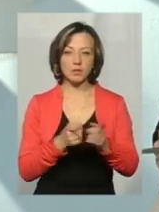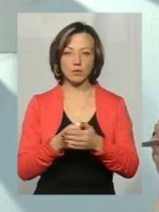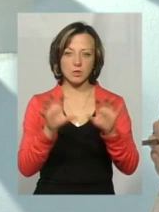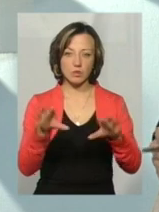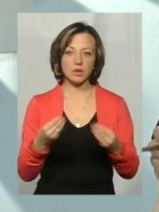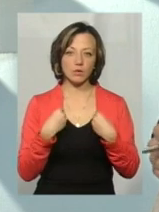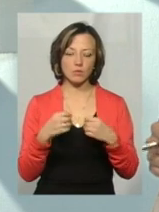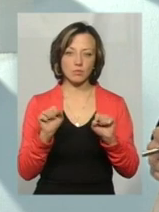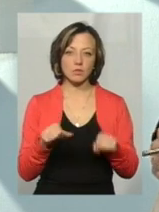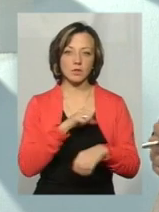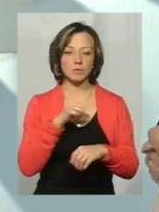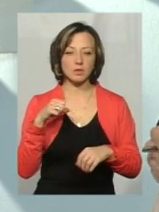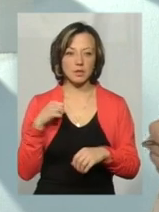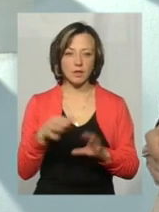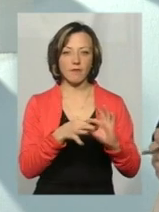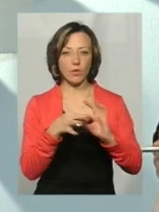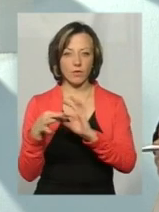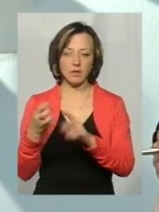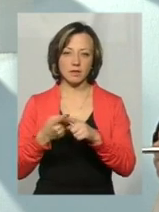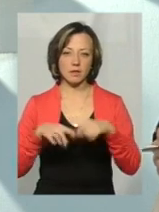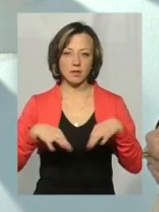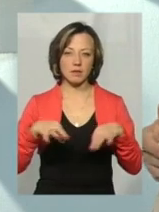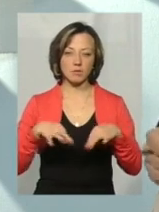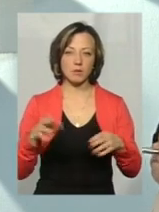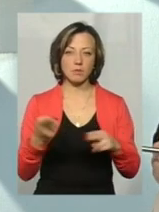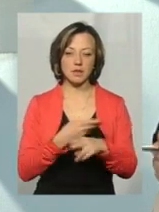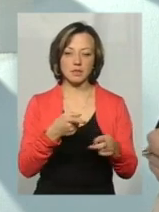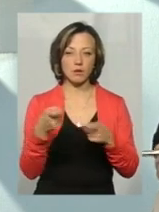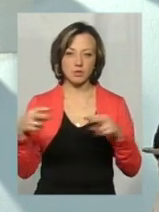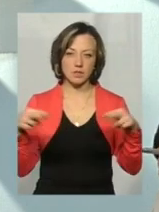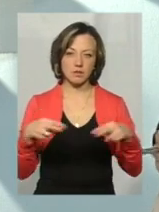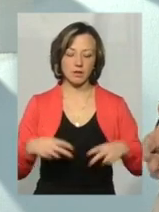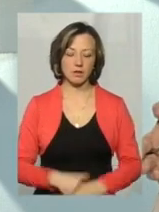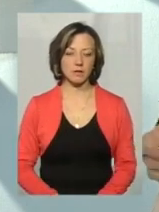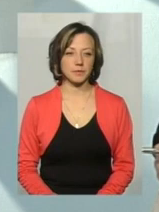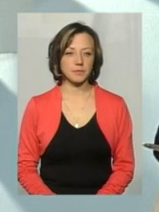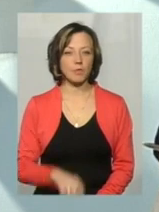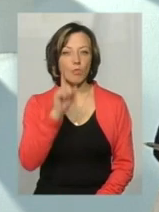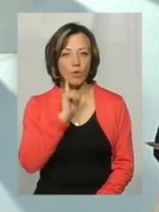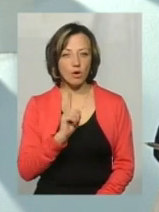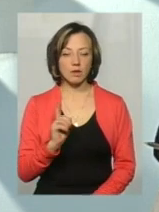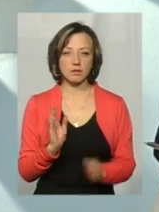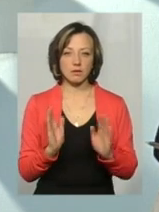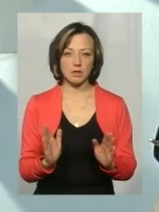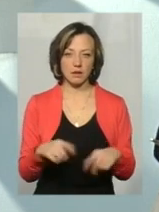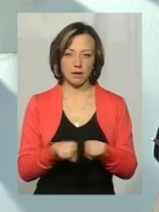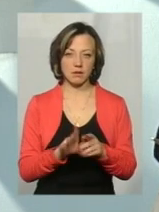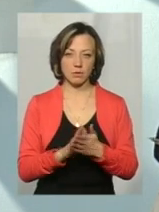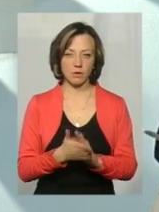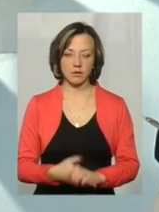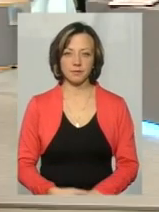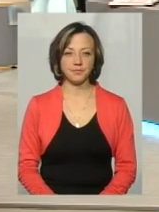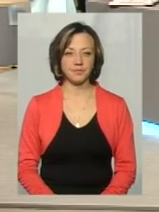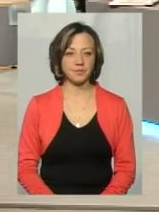які дадуть нам змогу самостійно евакуювати даний транспортний засіб без залучення свідків. Ну, поки ми в такій ситуації. Ну,